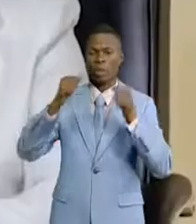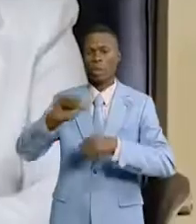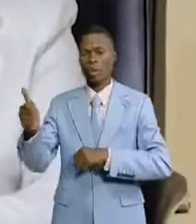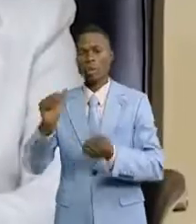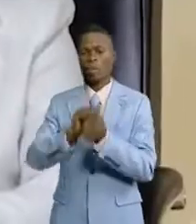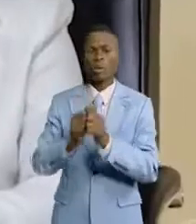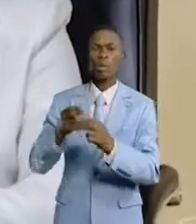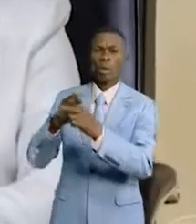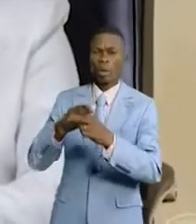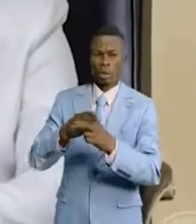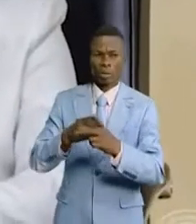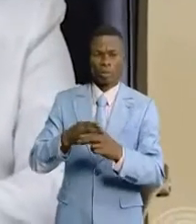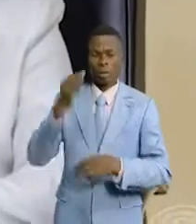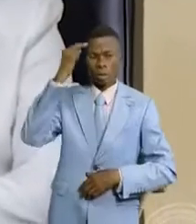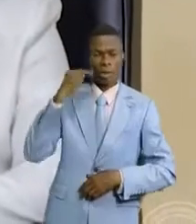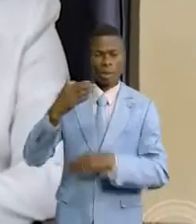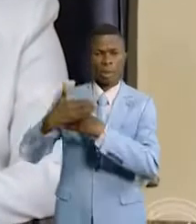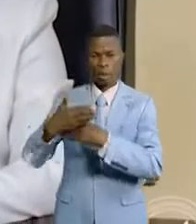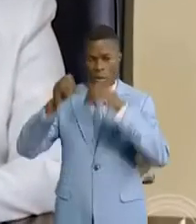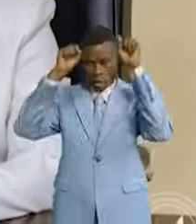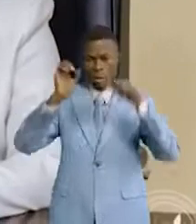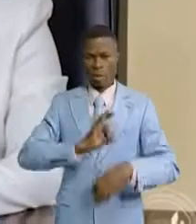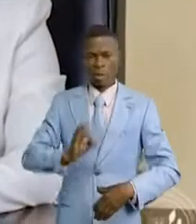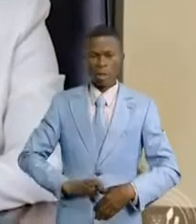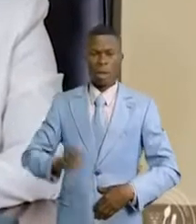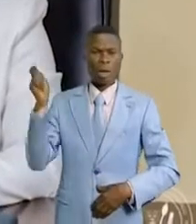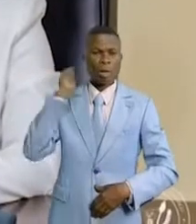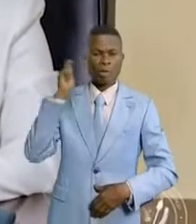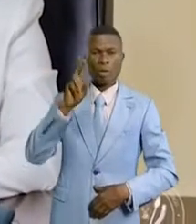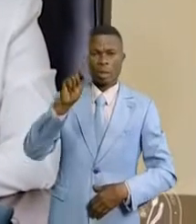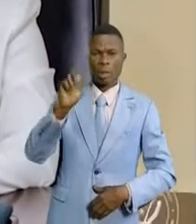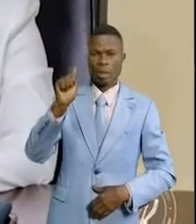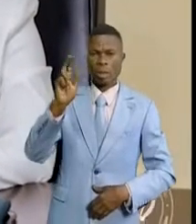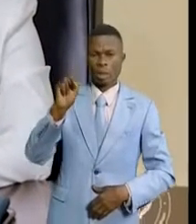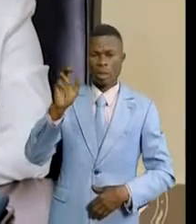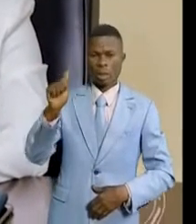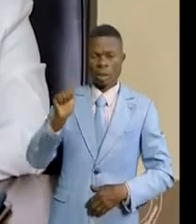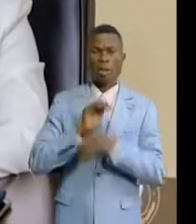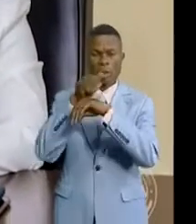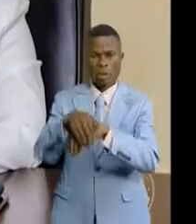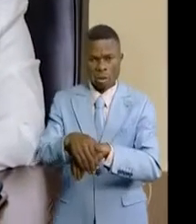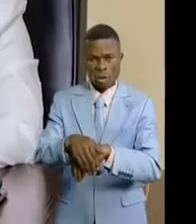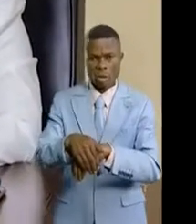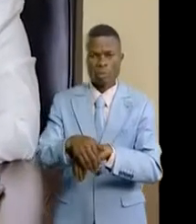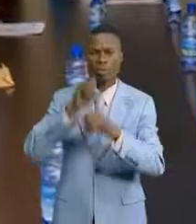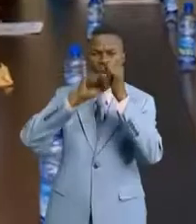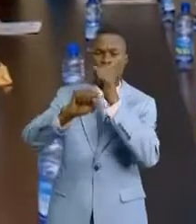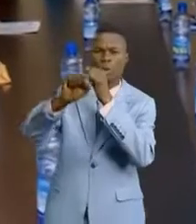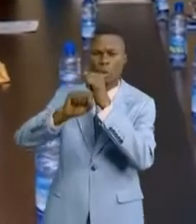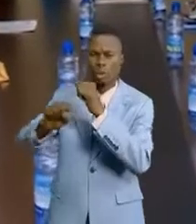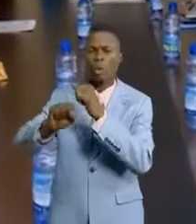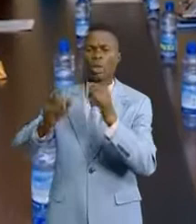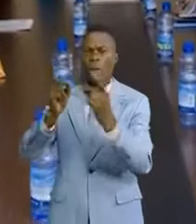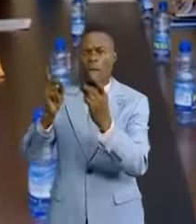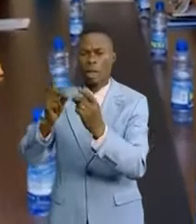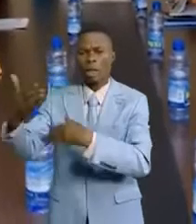sécurité. La ministre prête. Le président de la République, professeur Nana Manwani Nakiumba, s'est engagée à une campagne de proximité